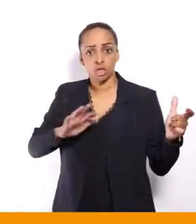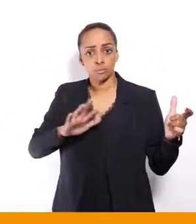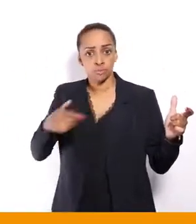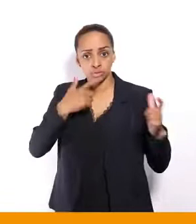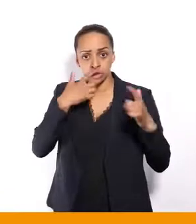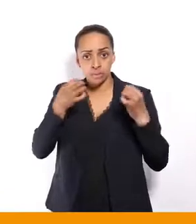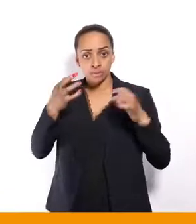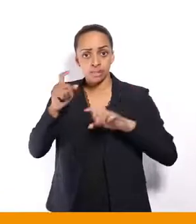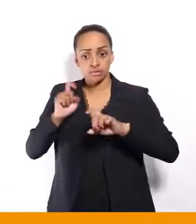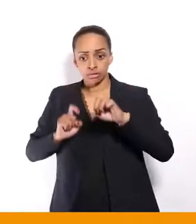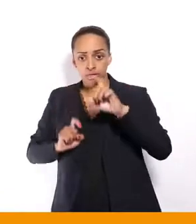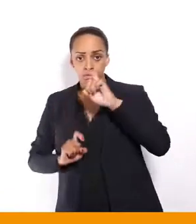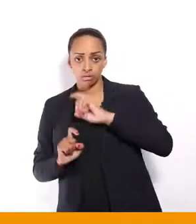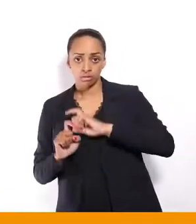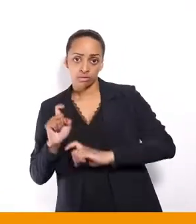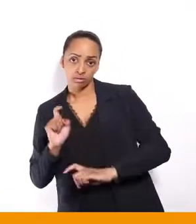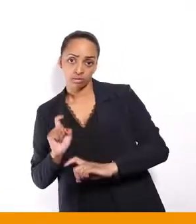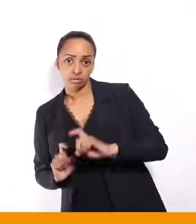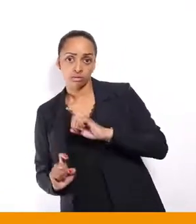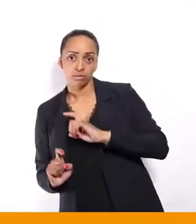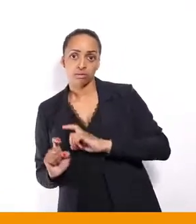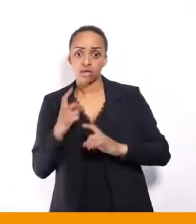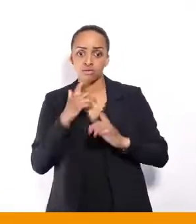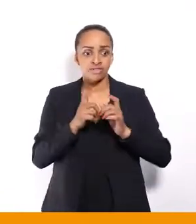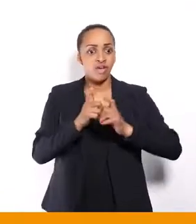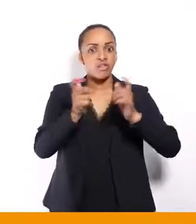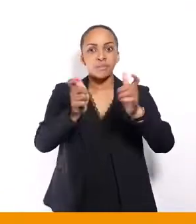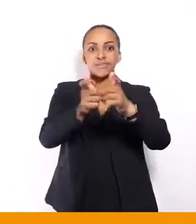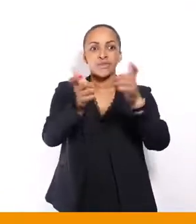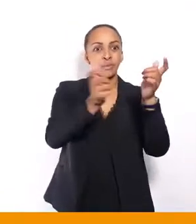'existe plus dans un grand nombre d'entreprises.